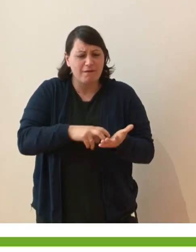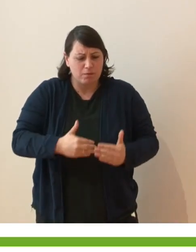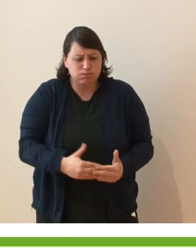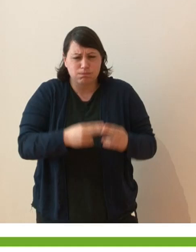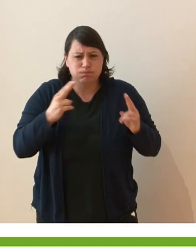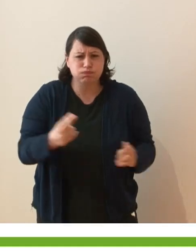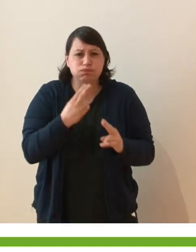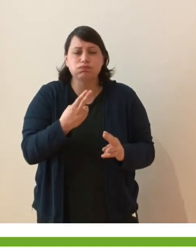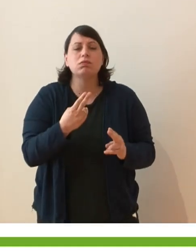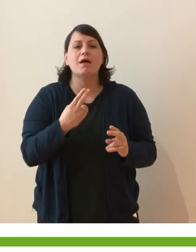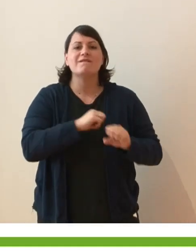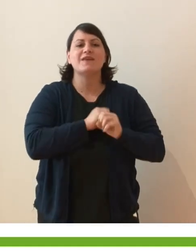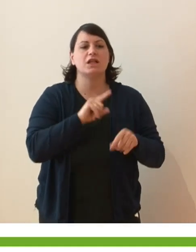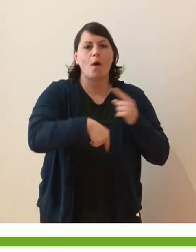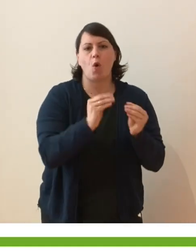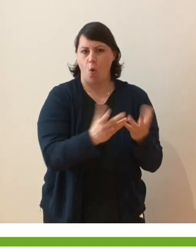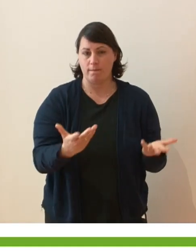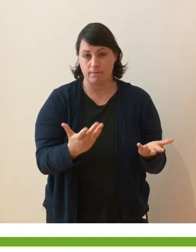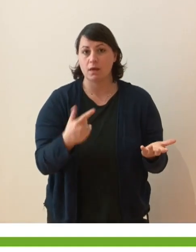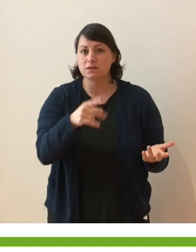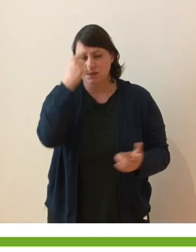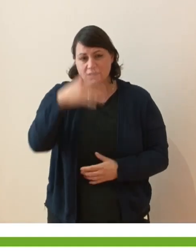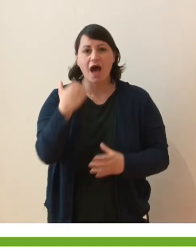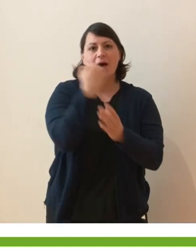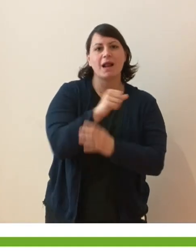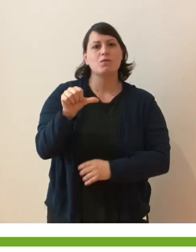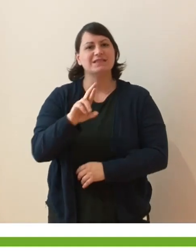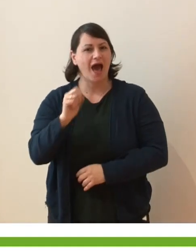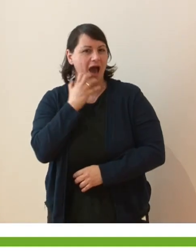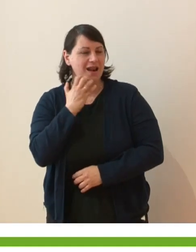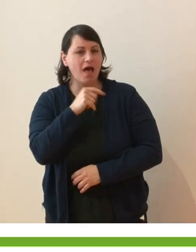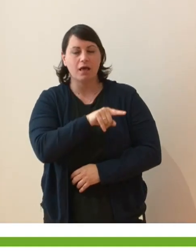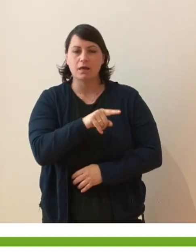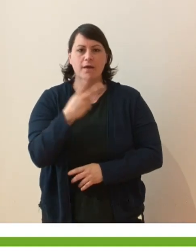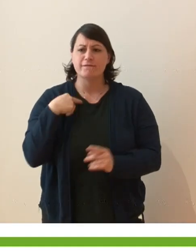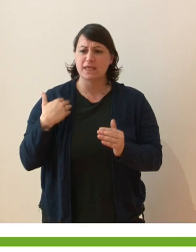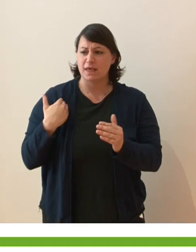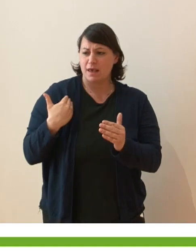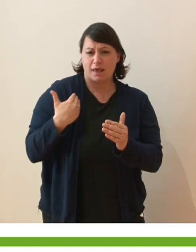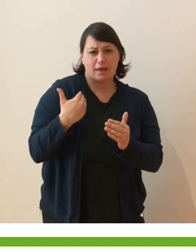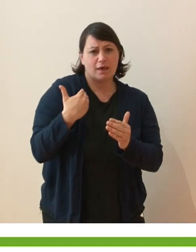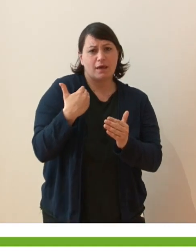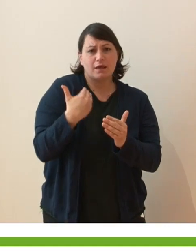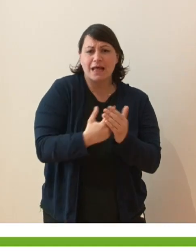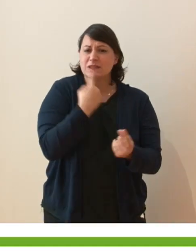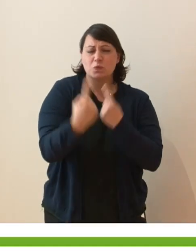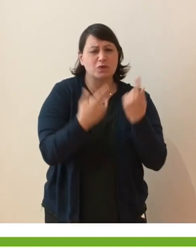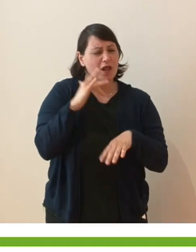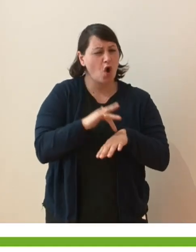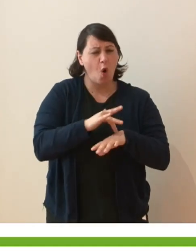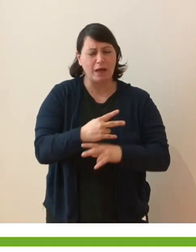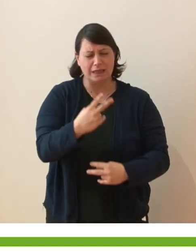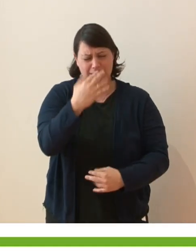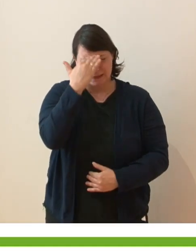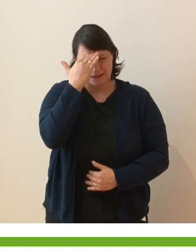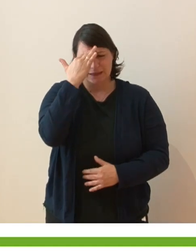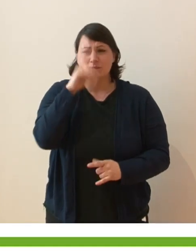impiegano una vita intera a fare i conti con questa cosa che obiettivamente li mette a disagio anche di fronte a Dio